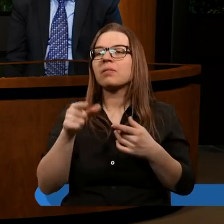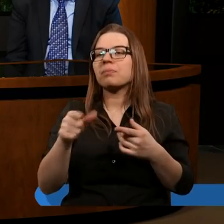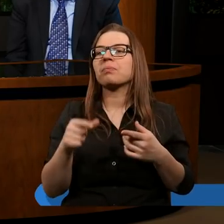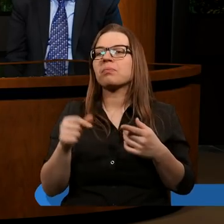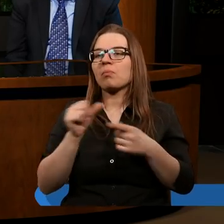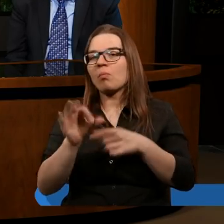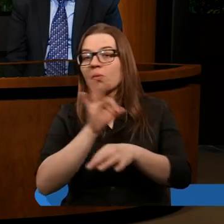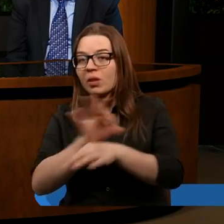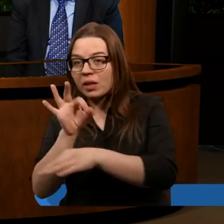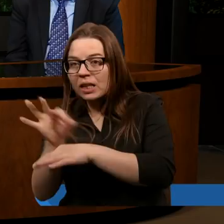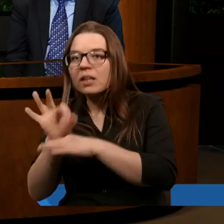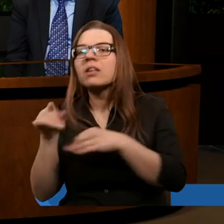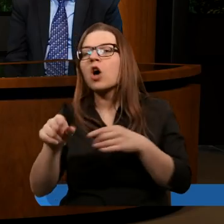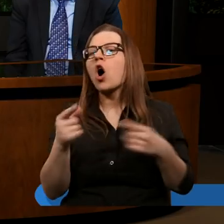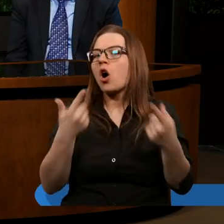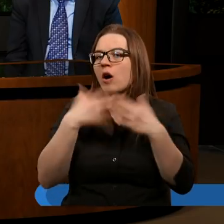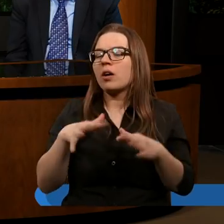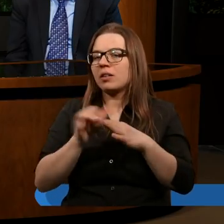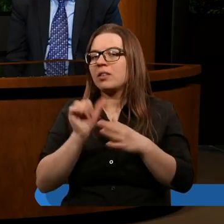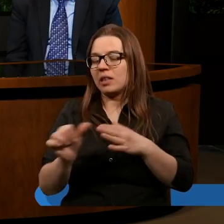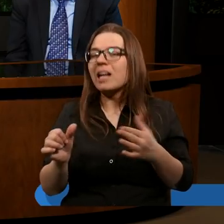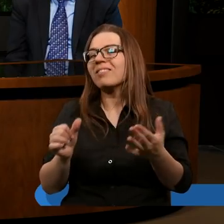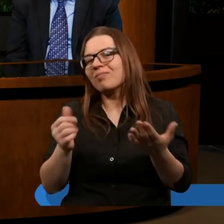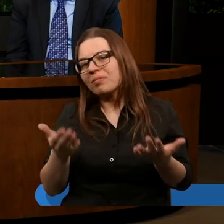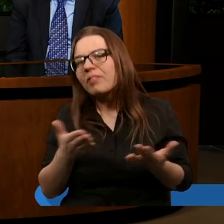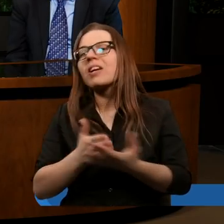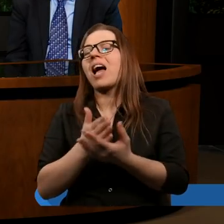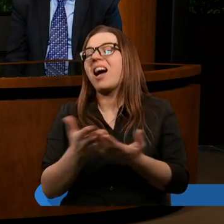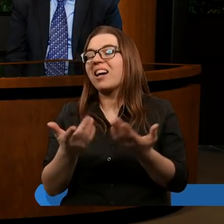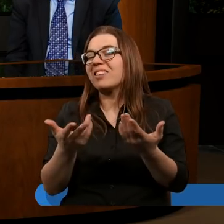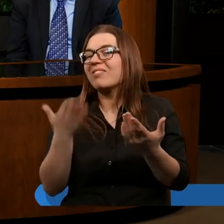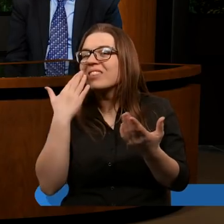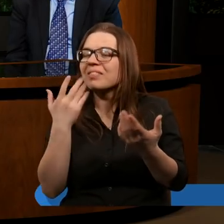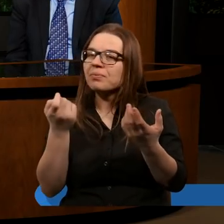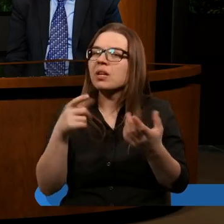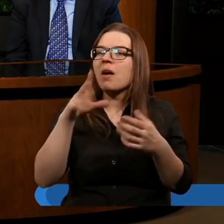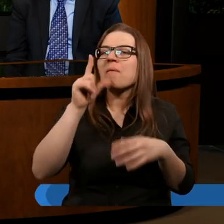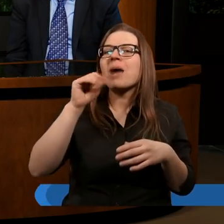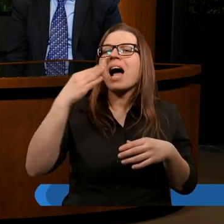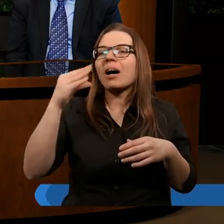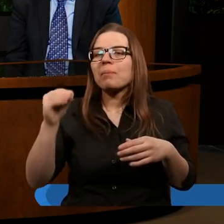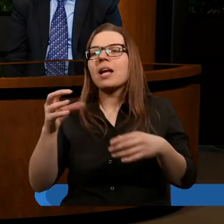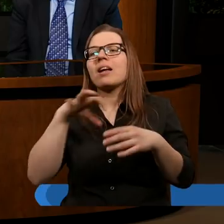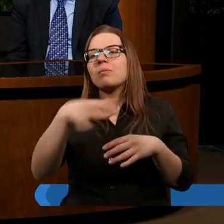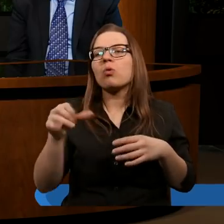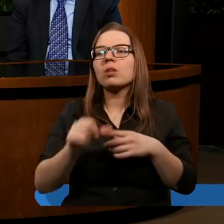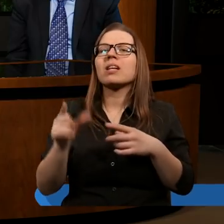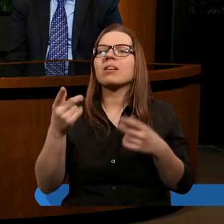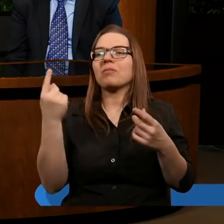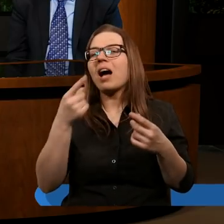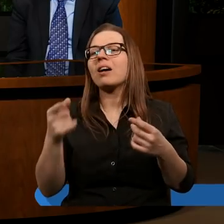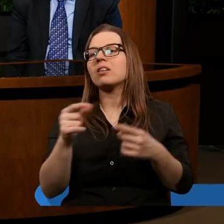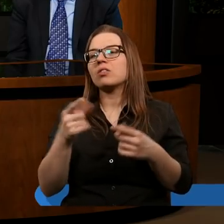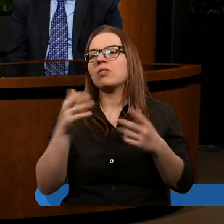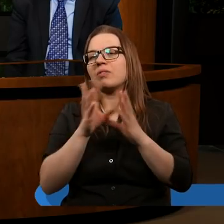prześladowania, to wtedy Kościół jest, najwierniejszy. List do zborów Smyrnie nie ma na gany, podczas gdy